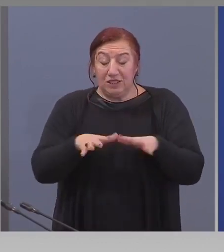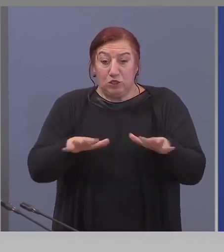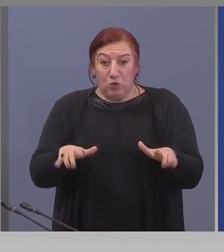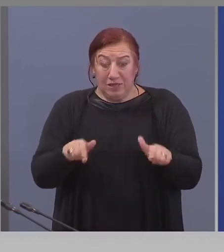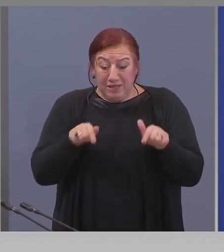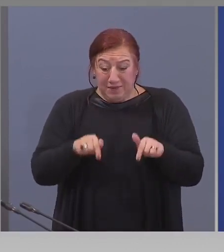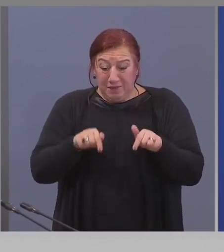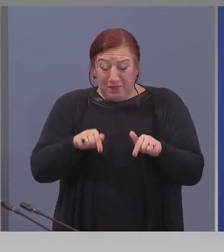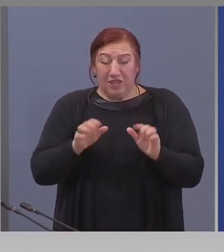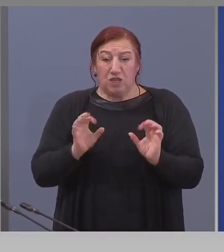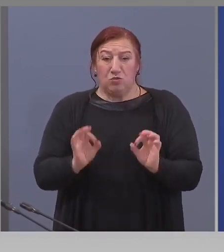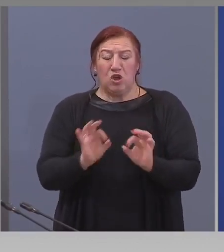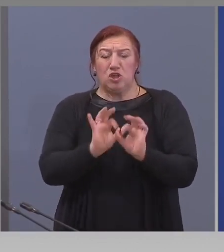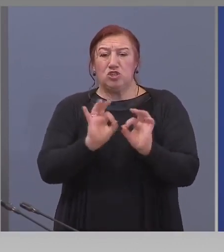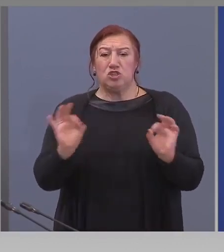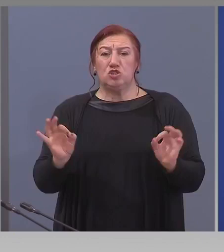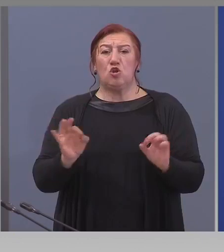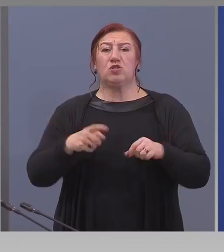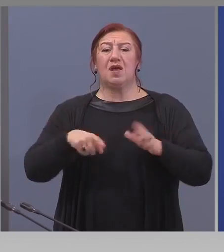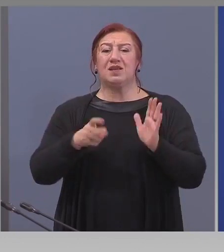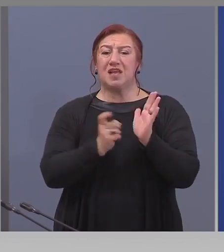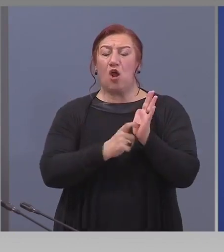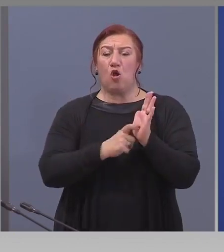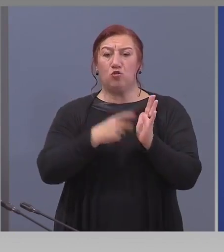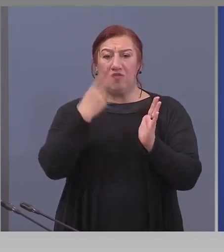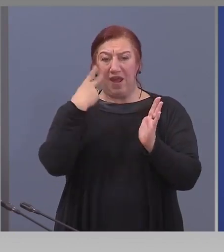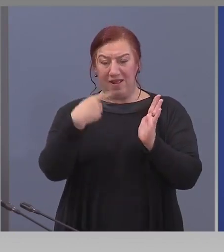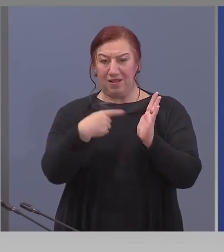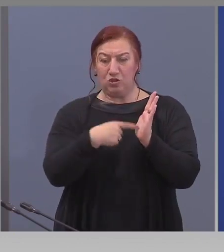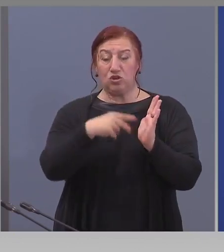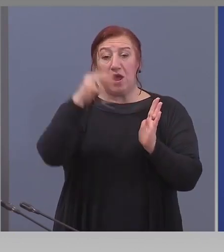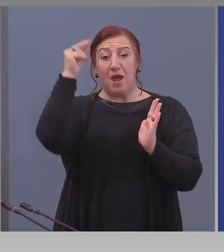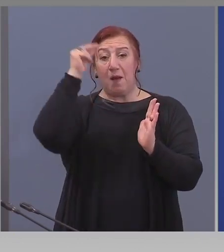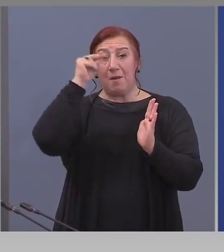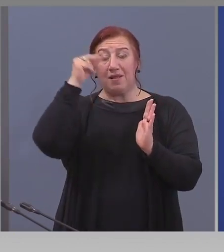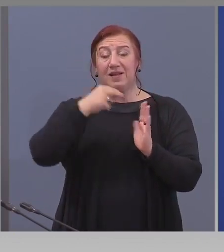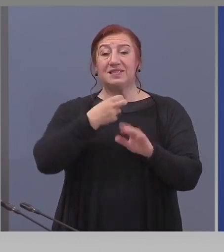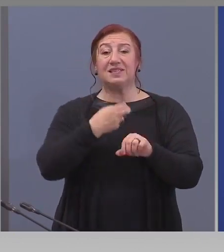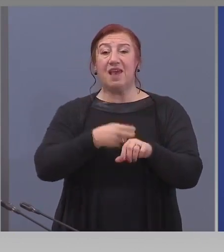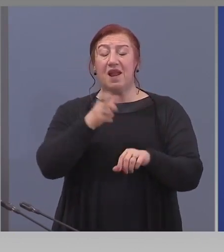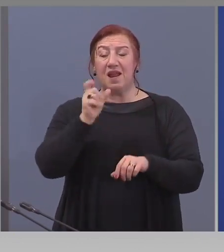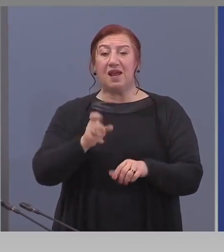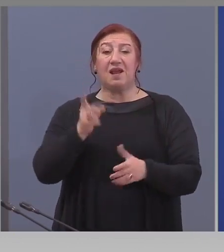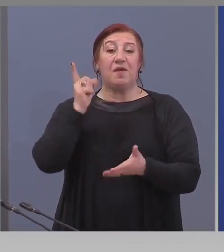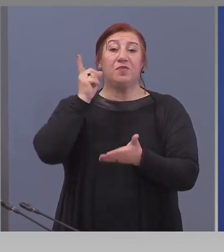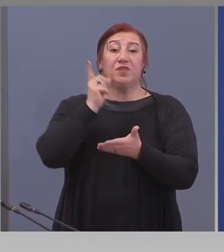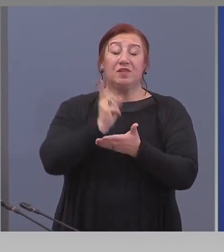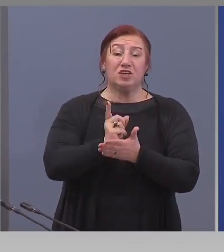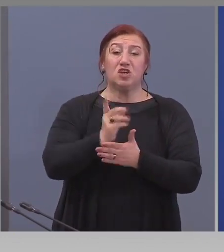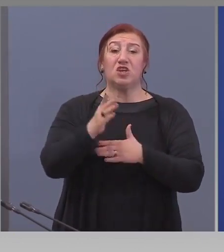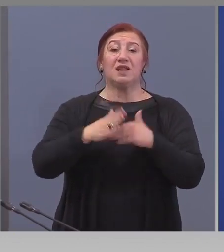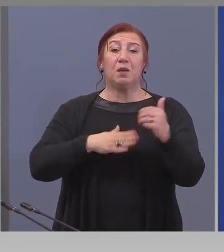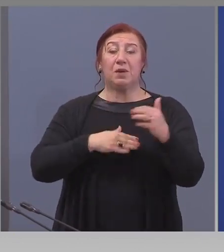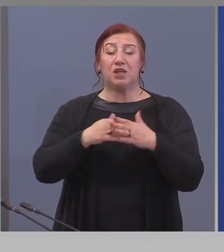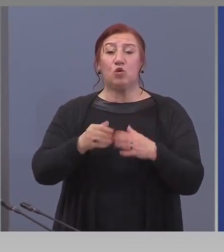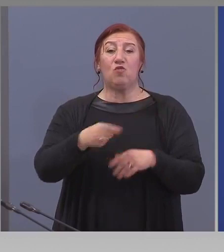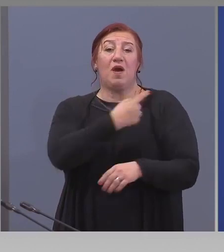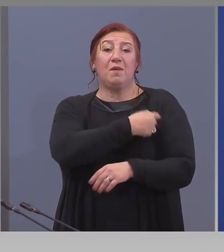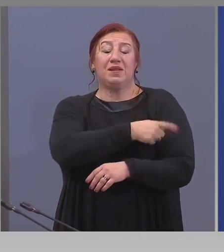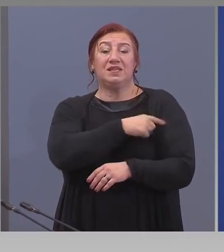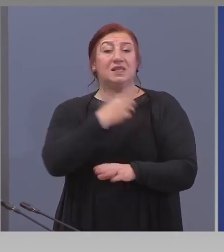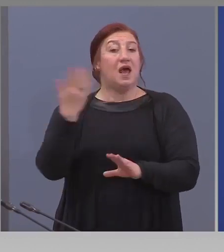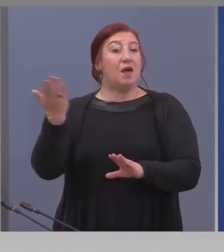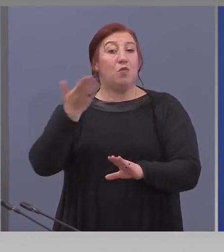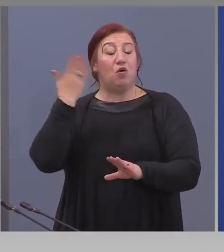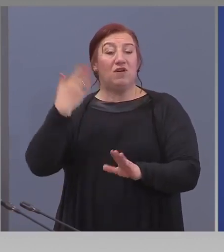чисто от нормативна гледна точка българския лекар е длъжен да практикува медицина повече утвърдени от науката